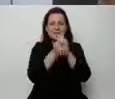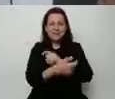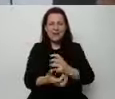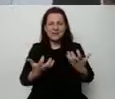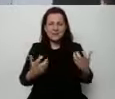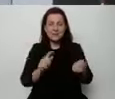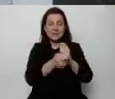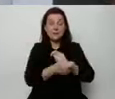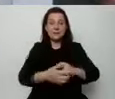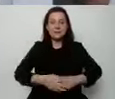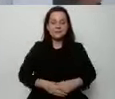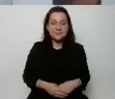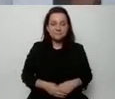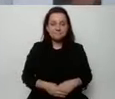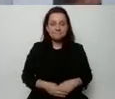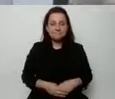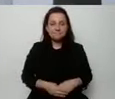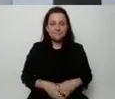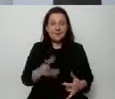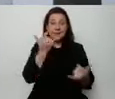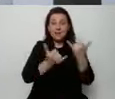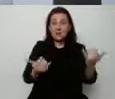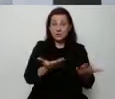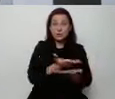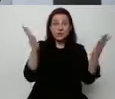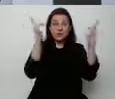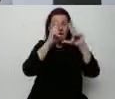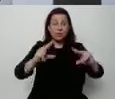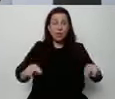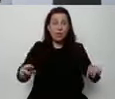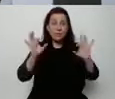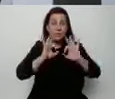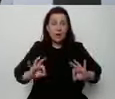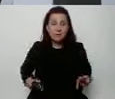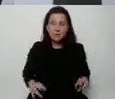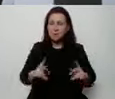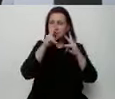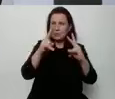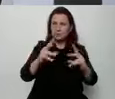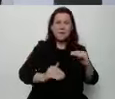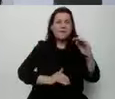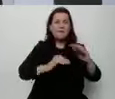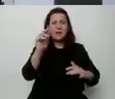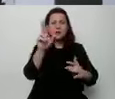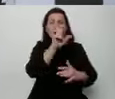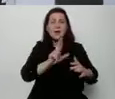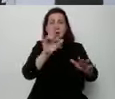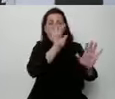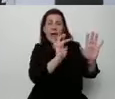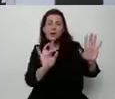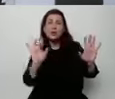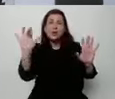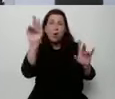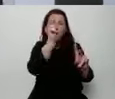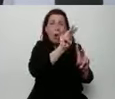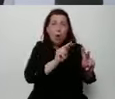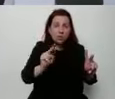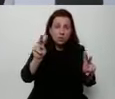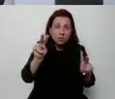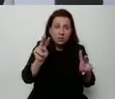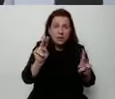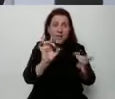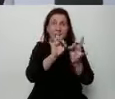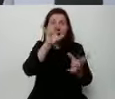Jeżeli, szanowni Państwo, popatrzymy na większość regionów, to oczywiście, gdyby